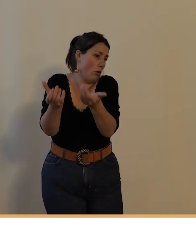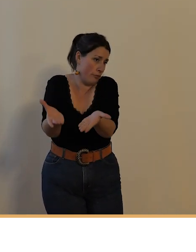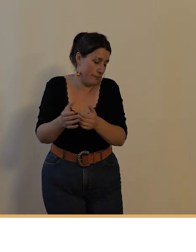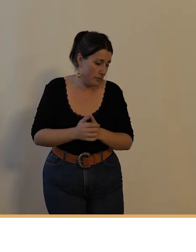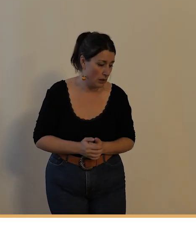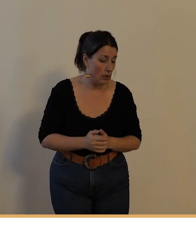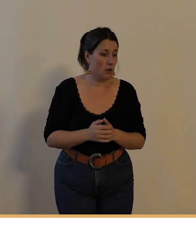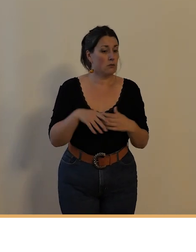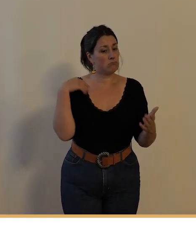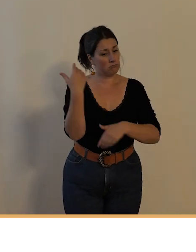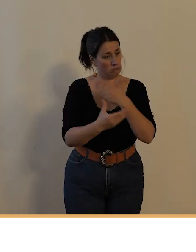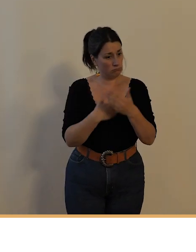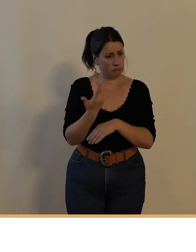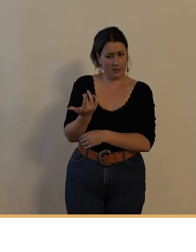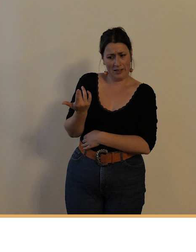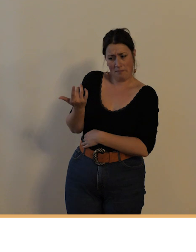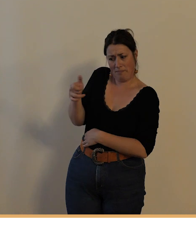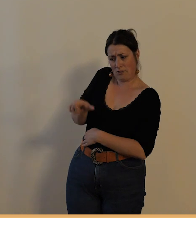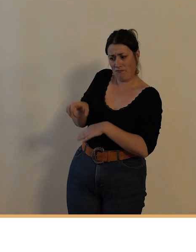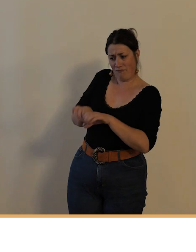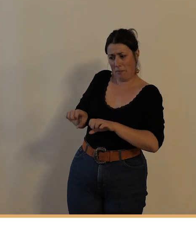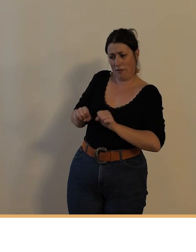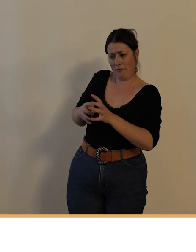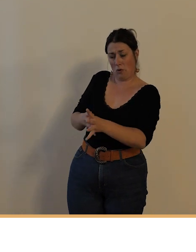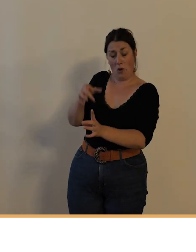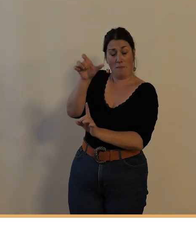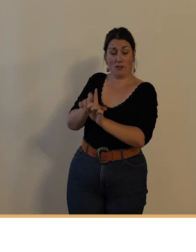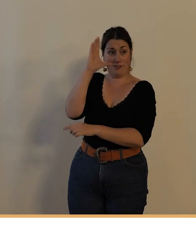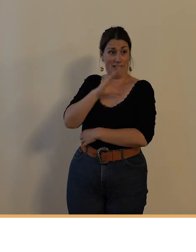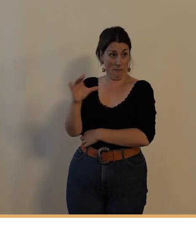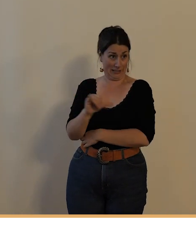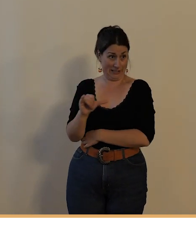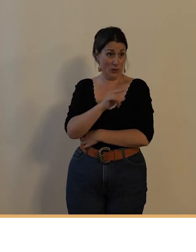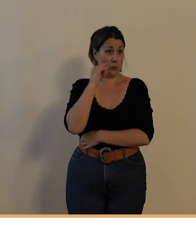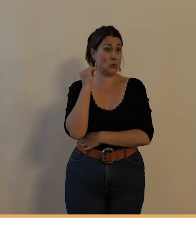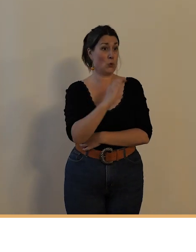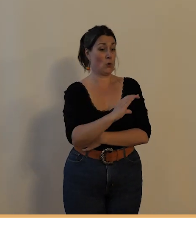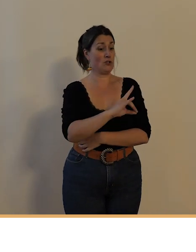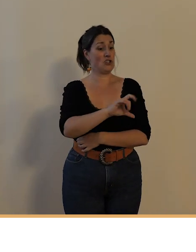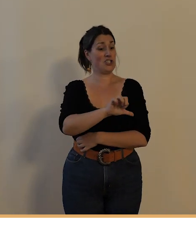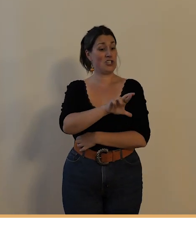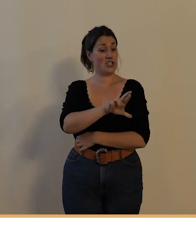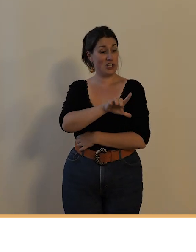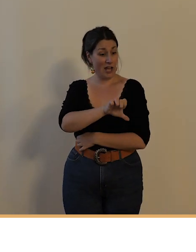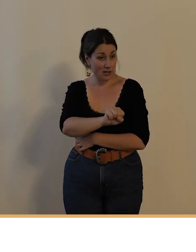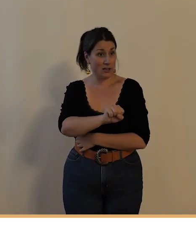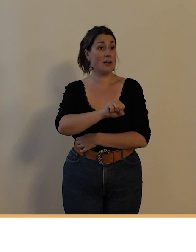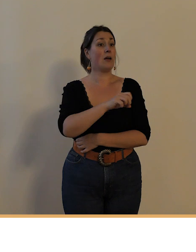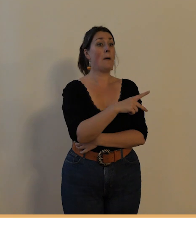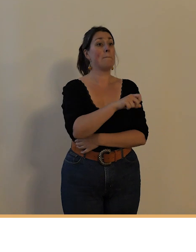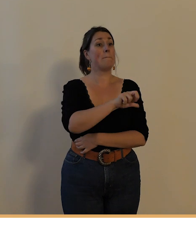véritable constructeur de vélos à Tours c'est Charles Parent dont vous voyez ici une publicité